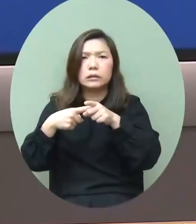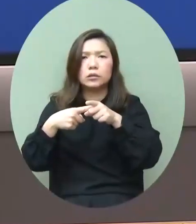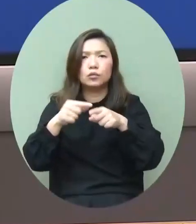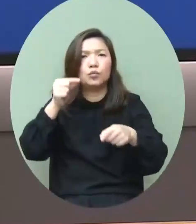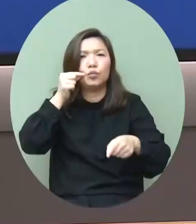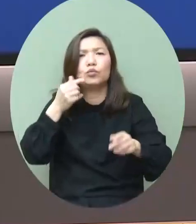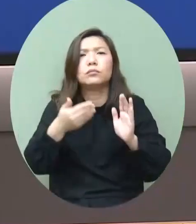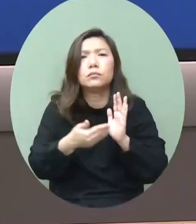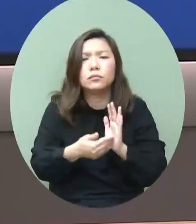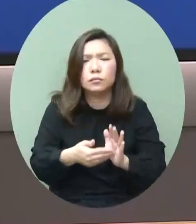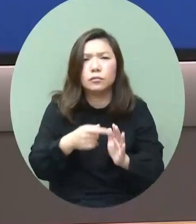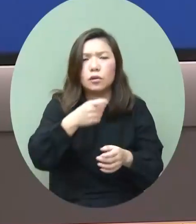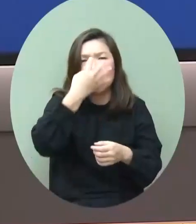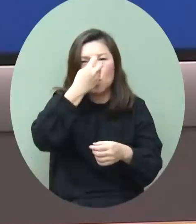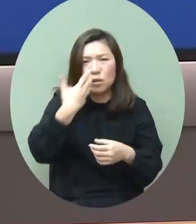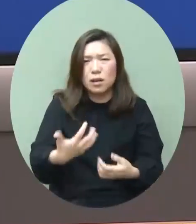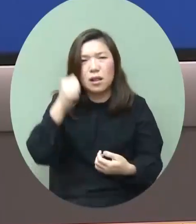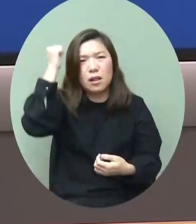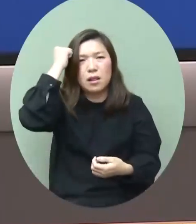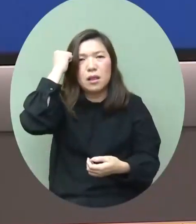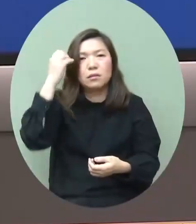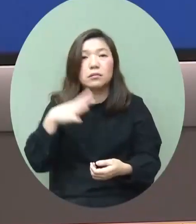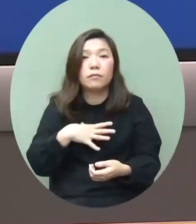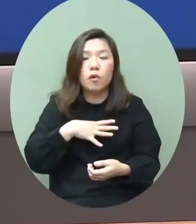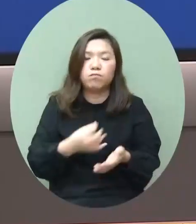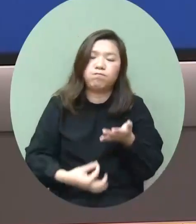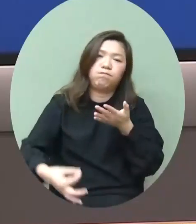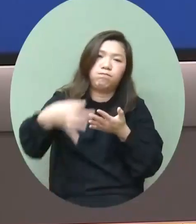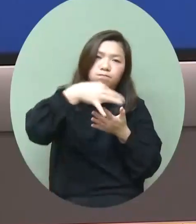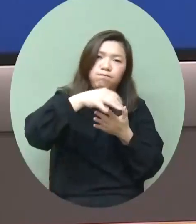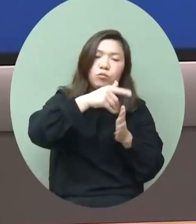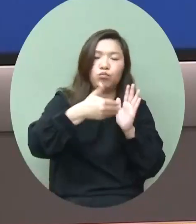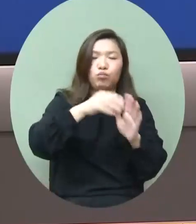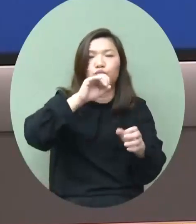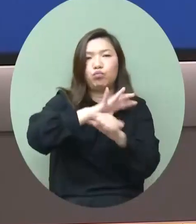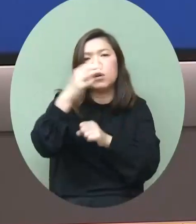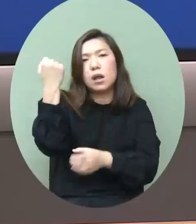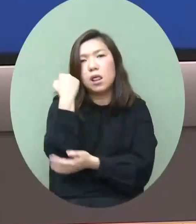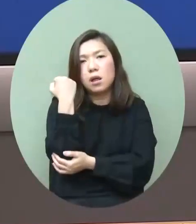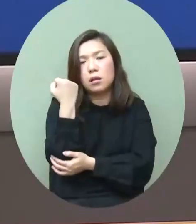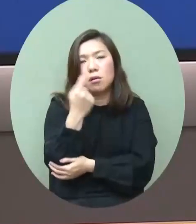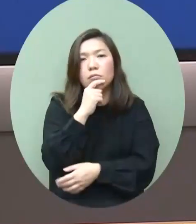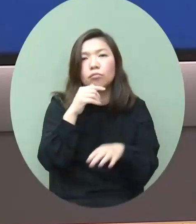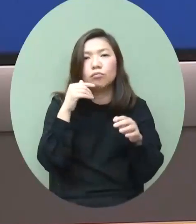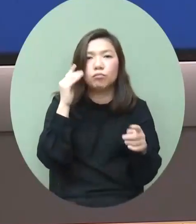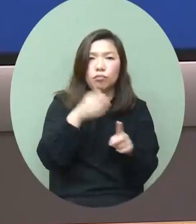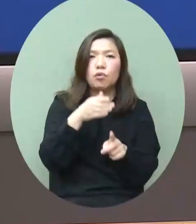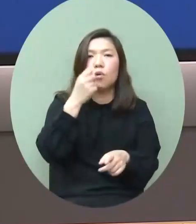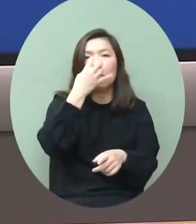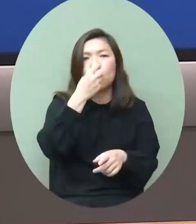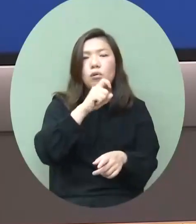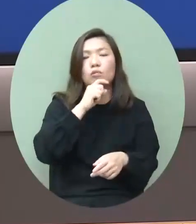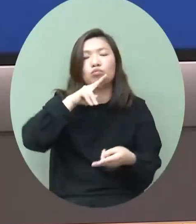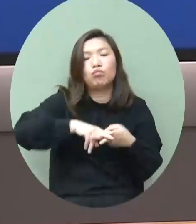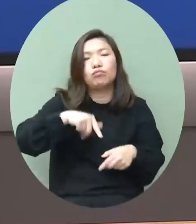境從而提升他們抗疫的能力亦都對香港繼續保持應該有